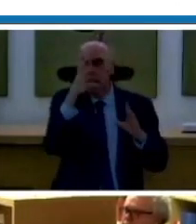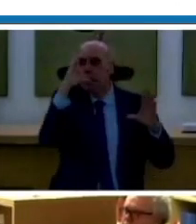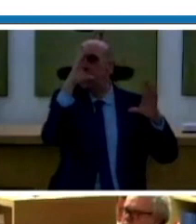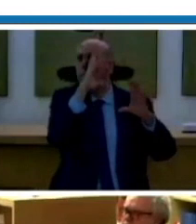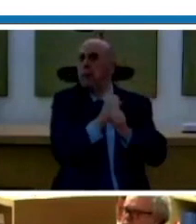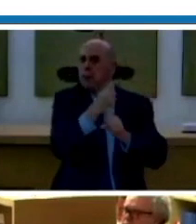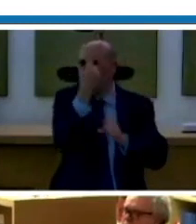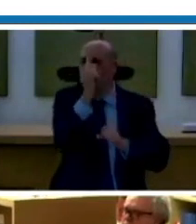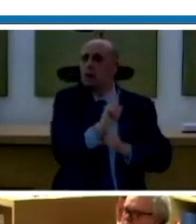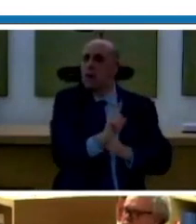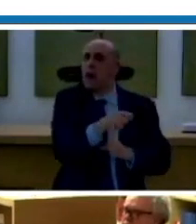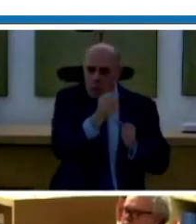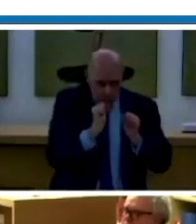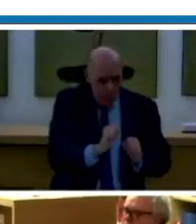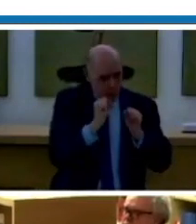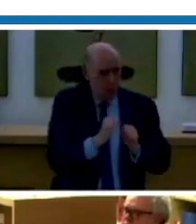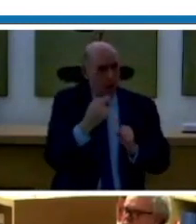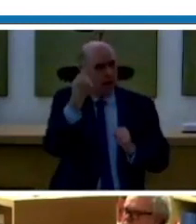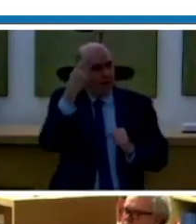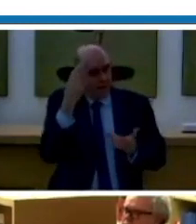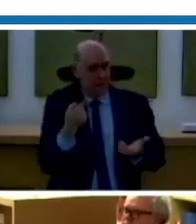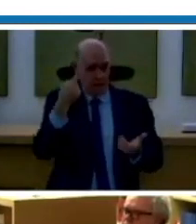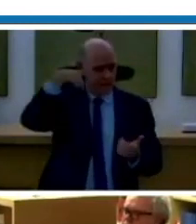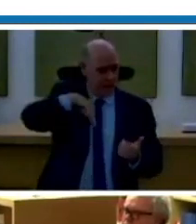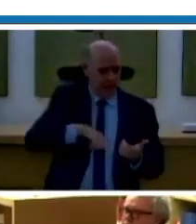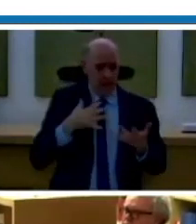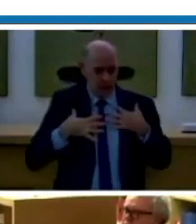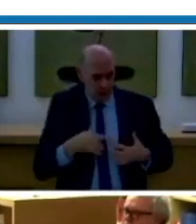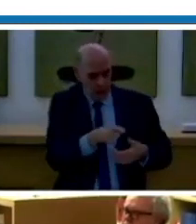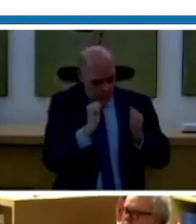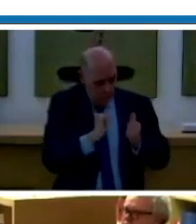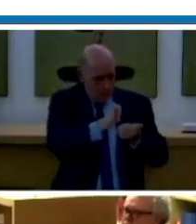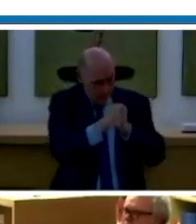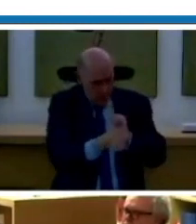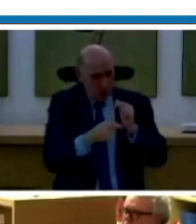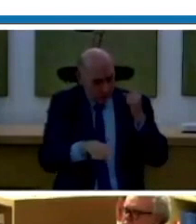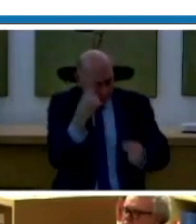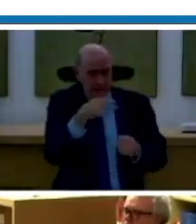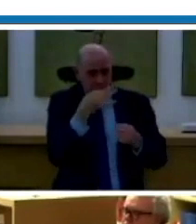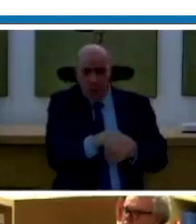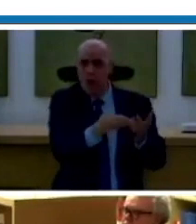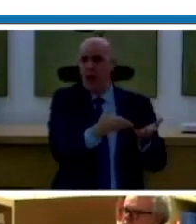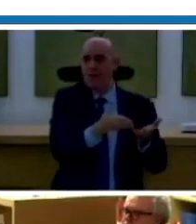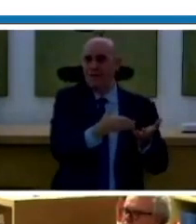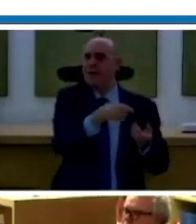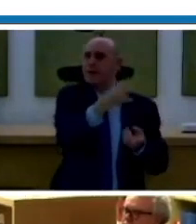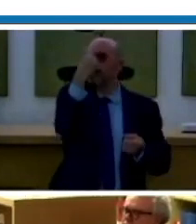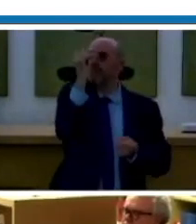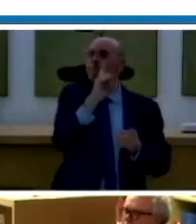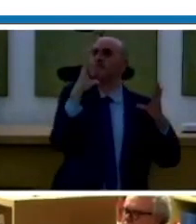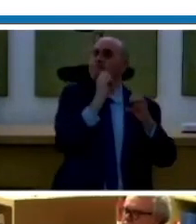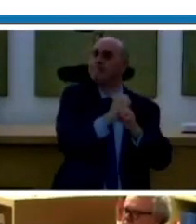fisici e psicofisici attraverso la pratica sportiva. Ora con Pamela, mi scuso se